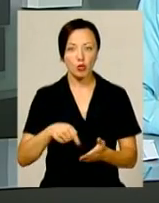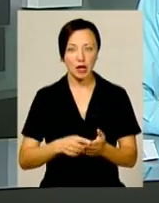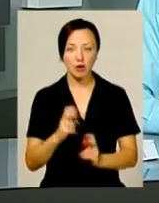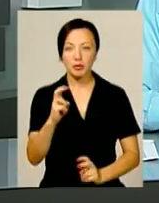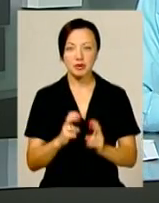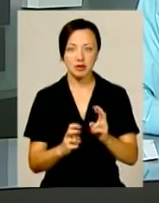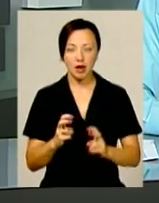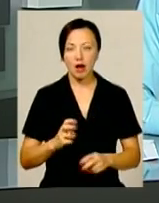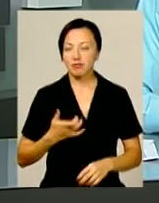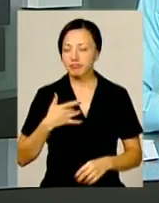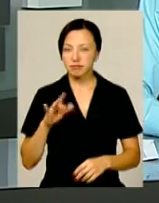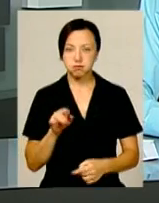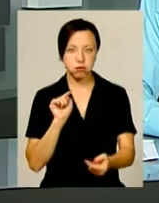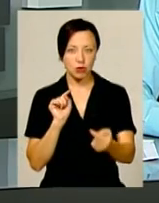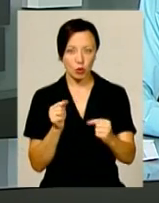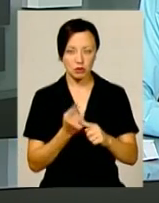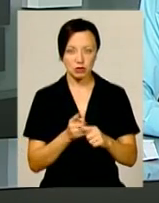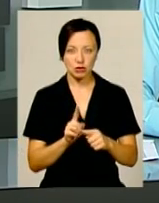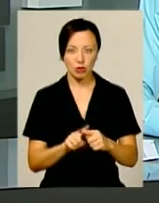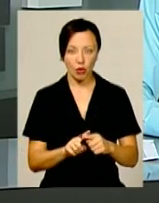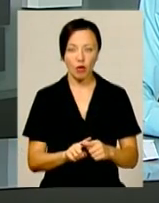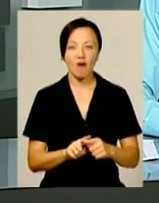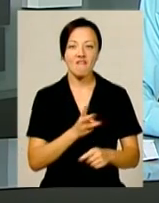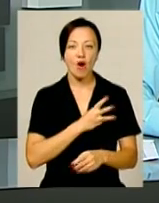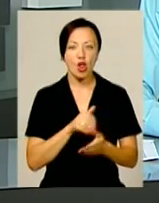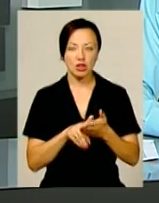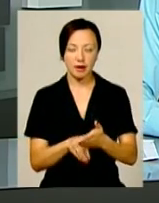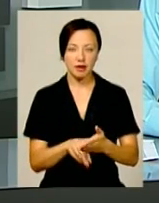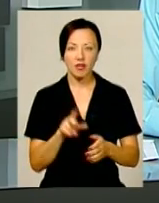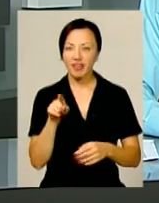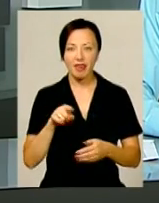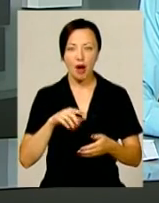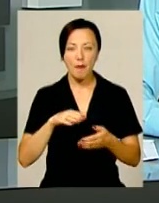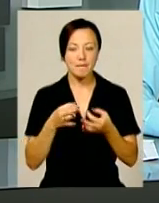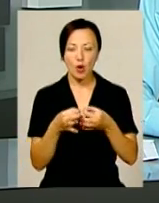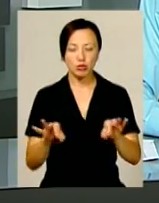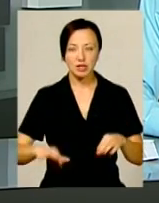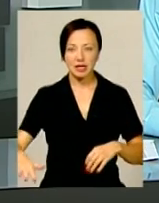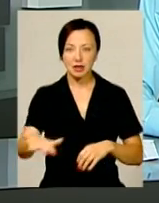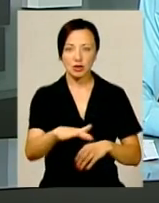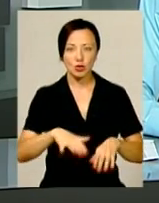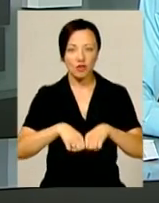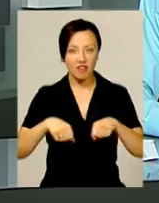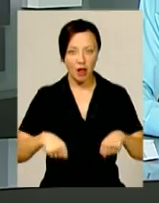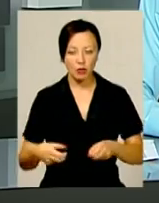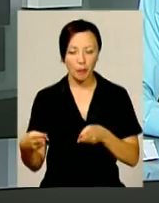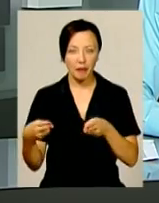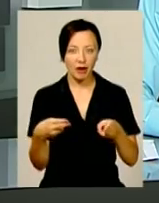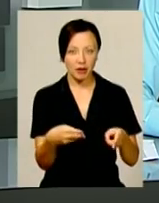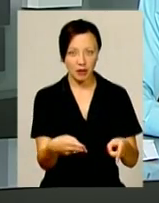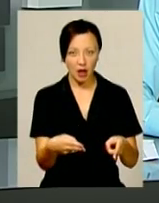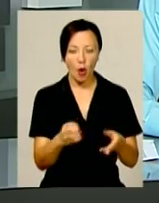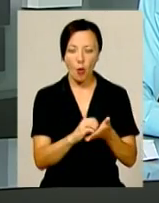Категорично проти цього і виступили волонтери. Вони не пропустили на територію притулку посадовців, котрі приїхали